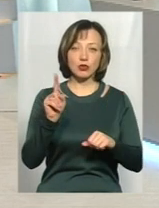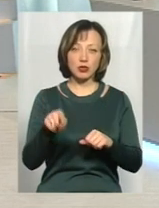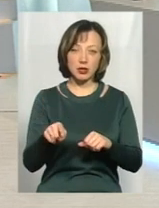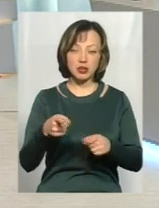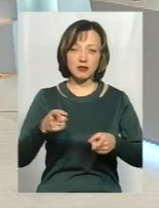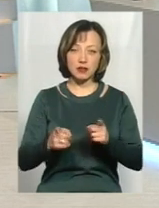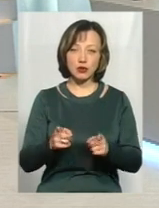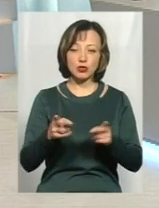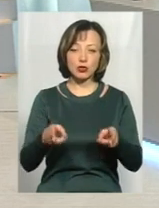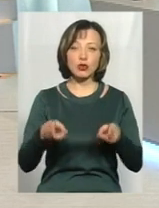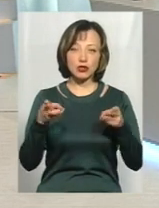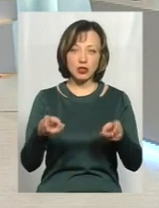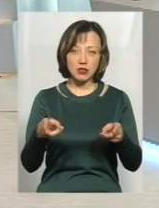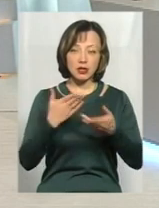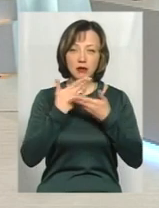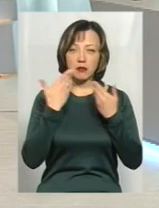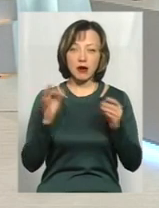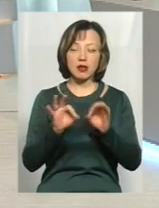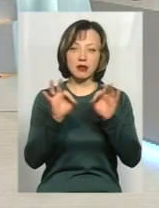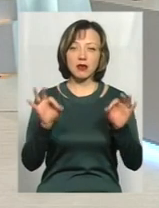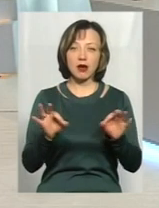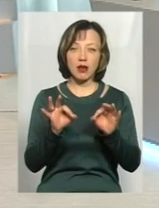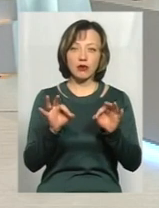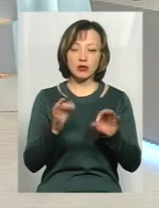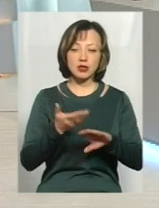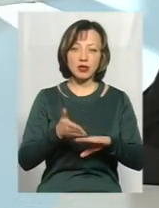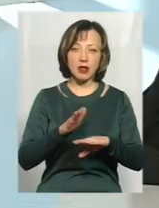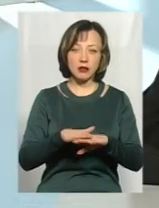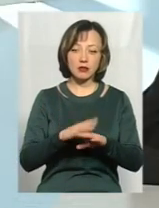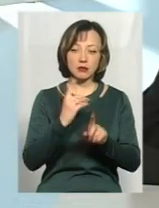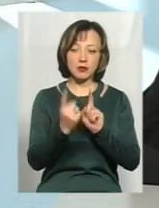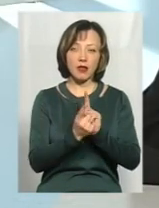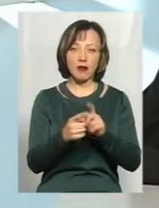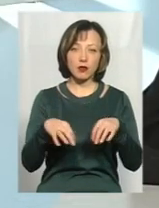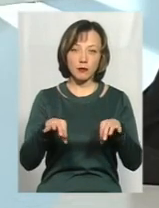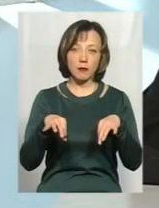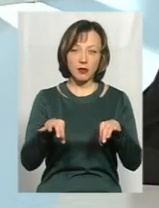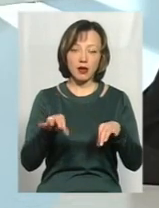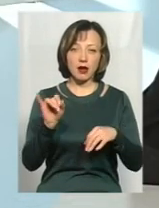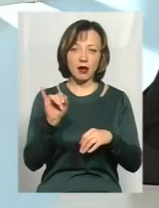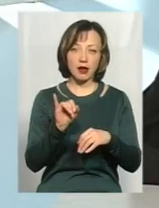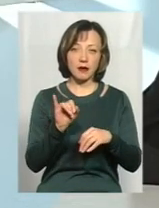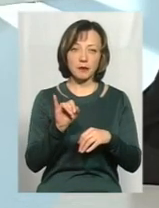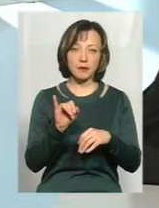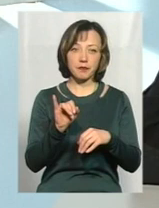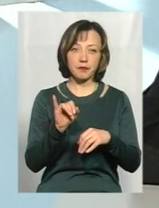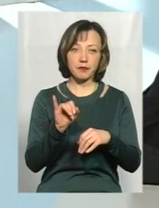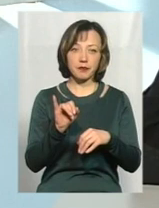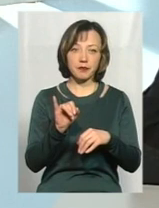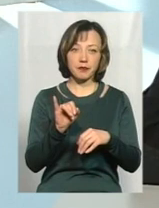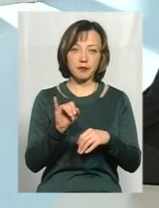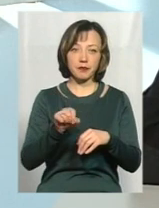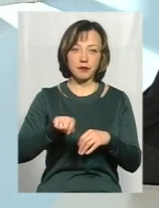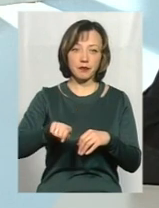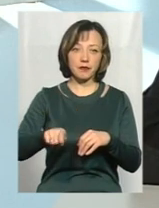звісно, злочинцю немає ніякої такої складності підійти до автомобіля і прокрутити там